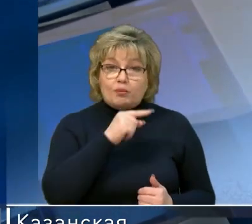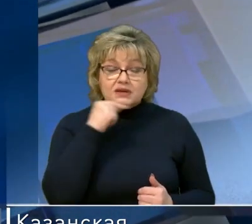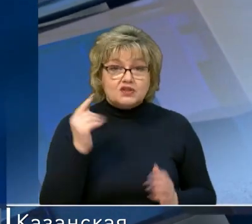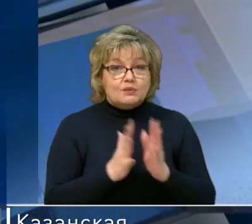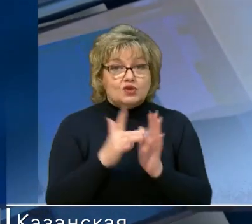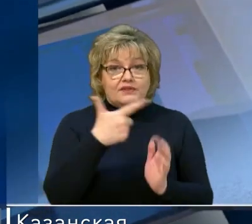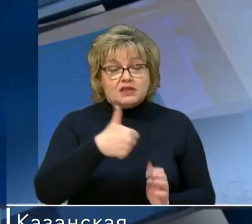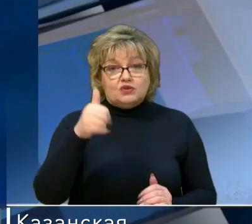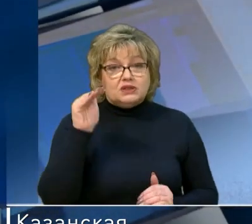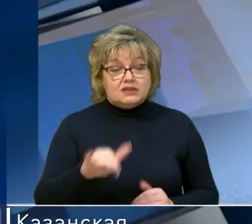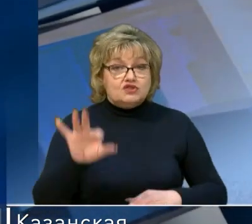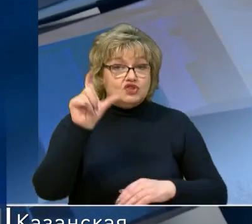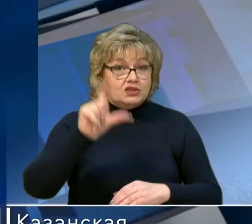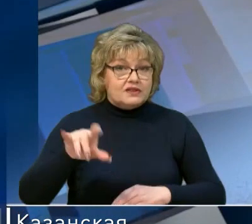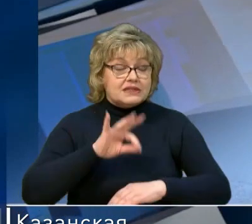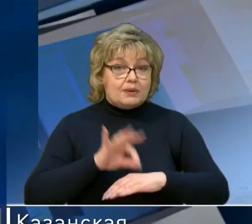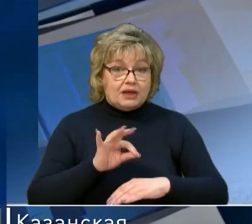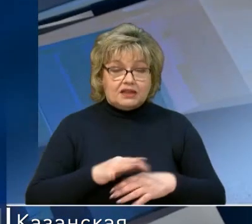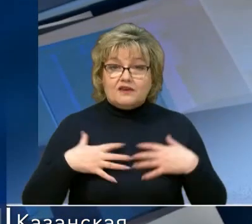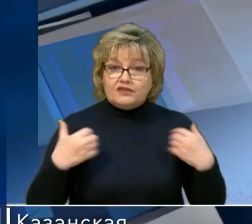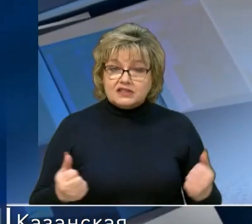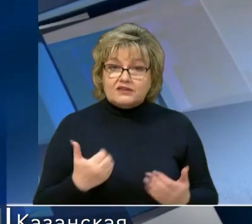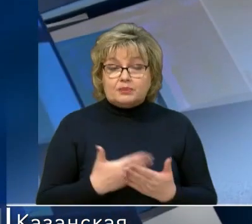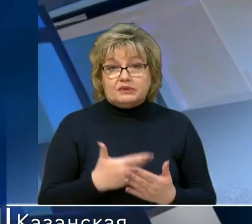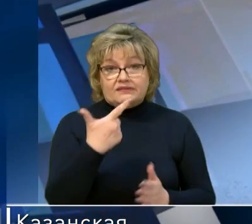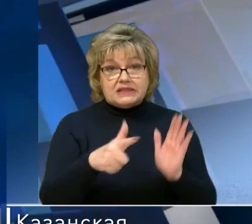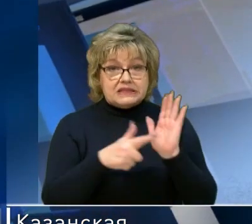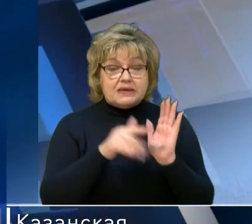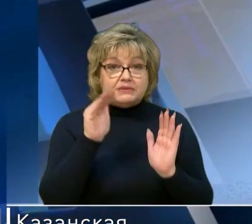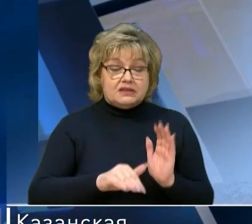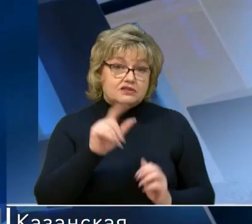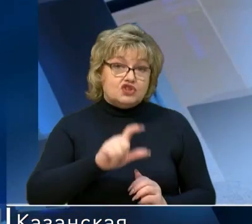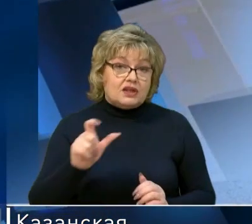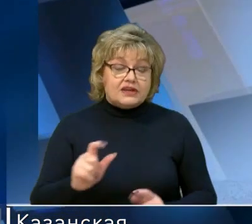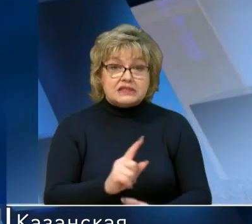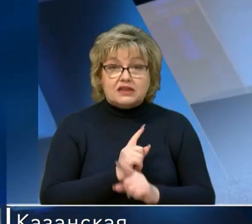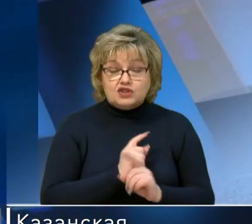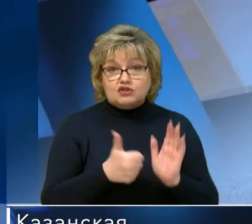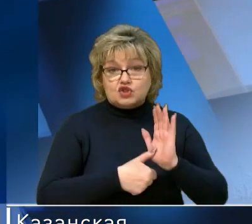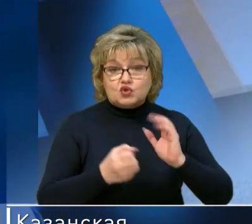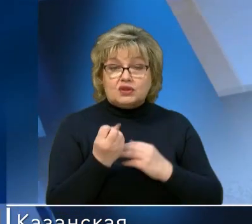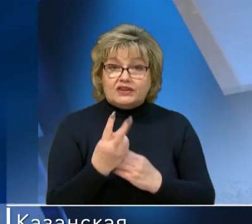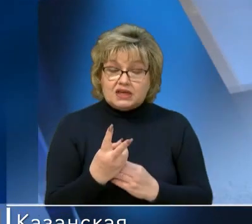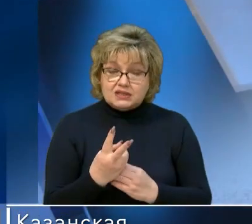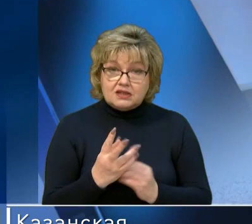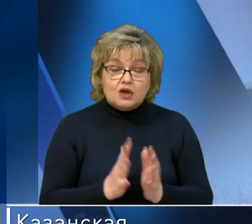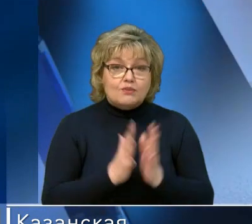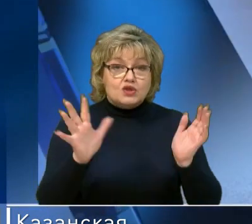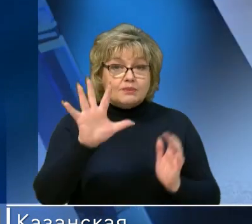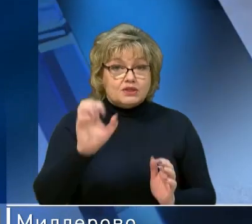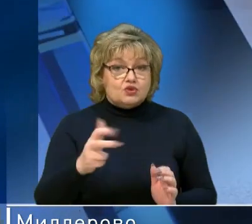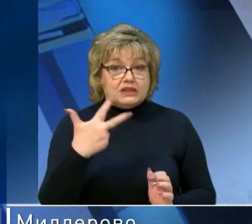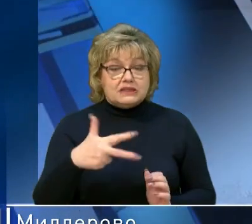21 тысячи человек заболело. Выздоровело почти 27 тысяч человек, скончалось 612. Свыше